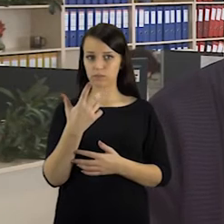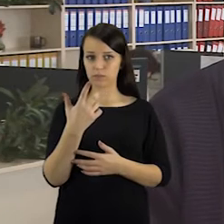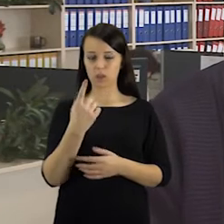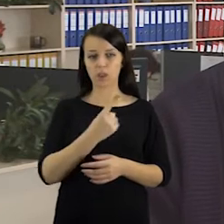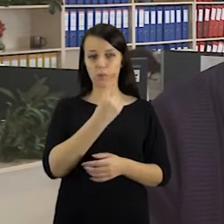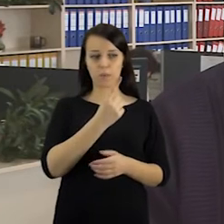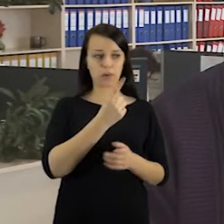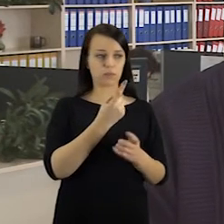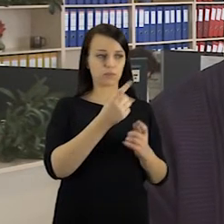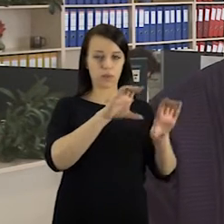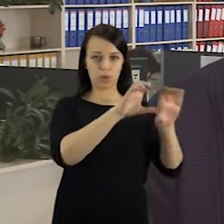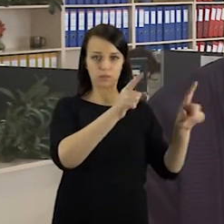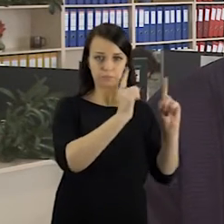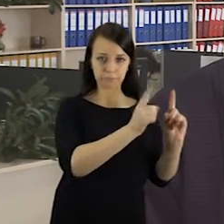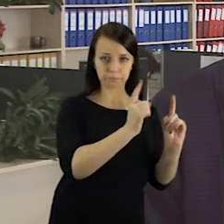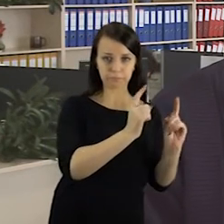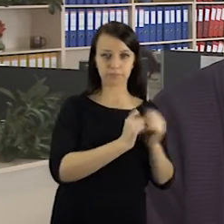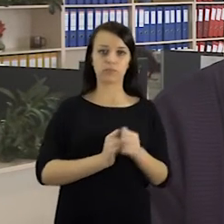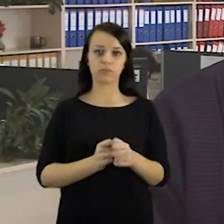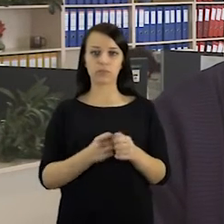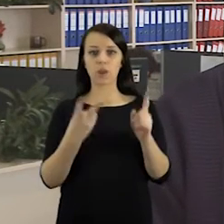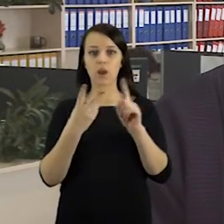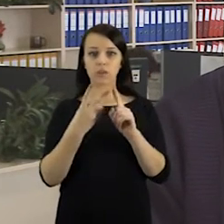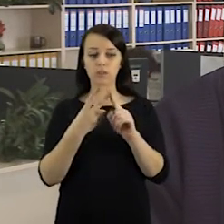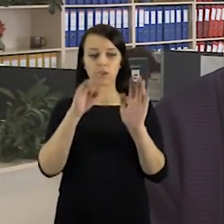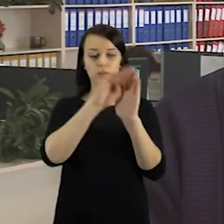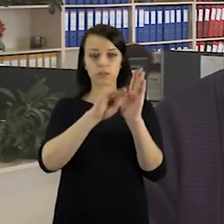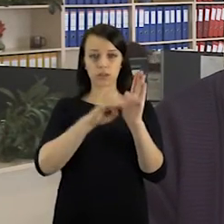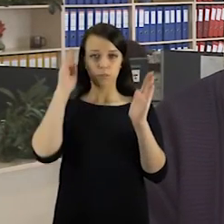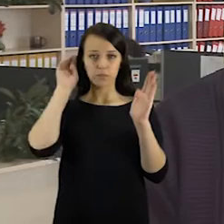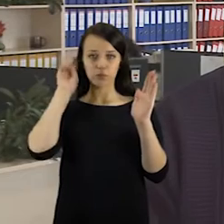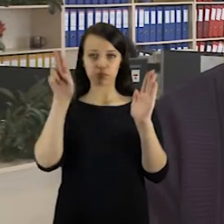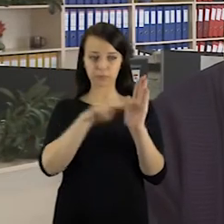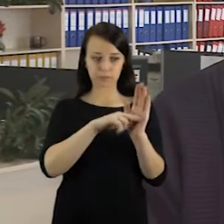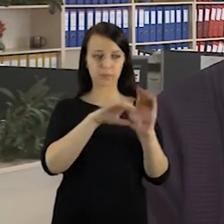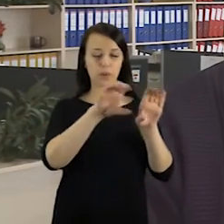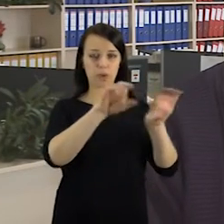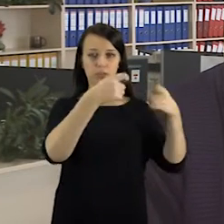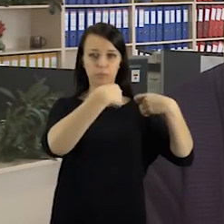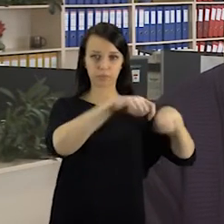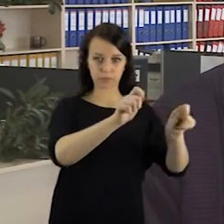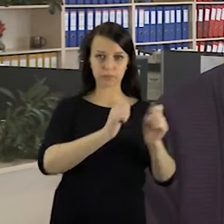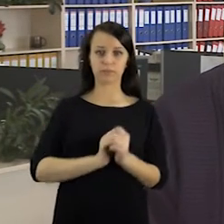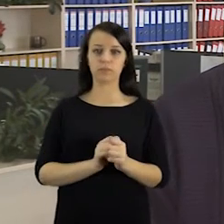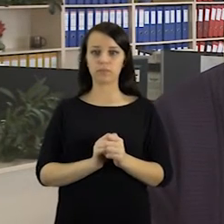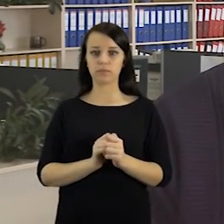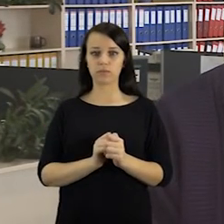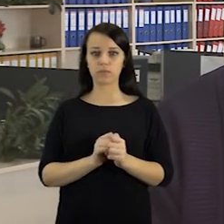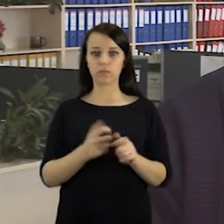užkonservuoti, arba parduoti pagal privatizavimo įstatymą šį